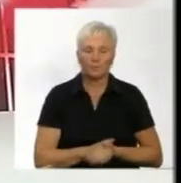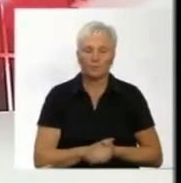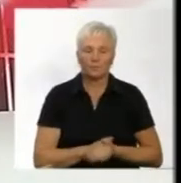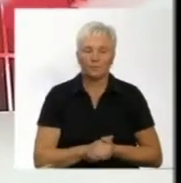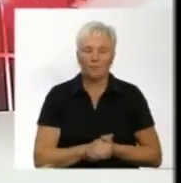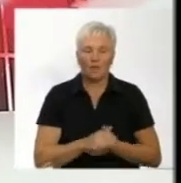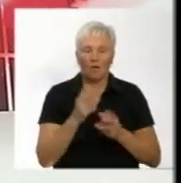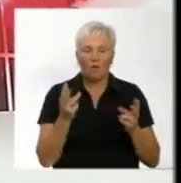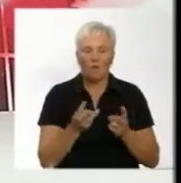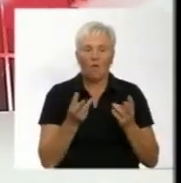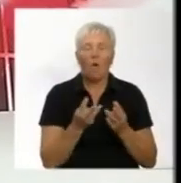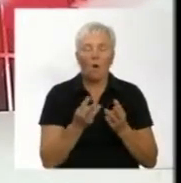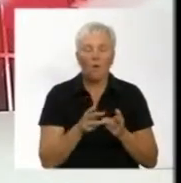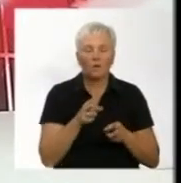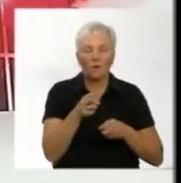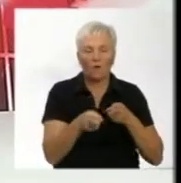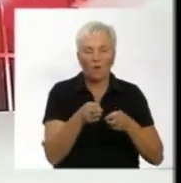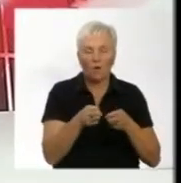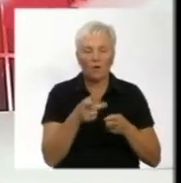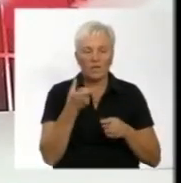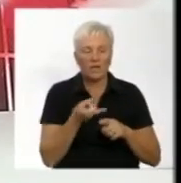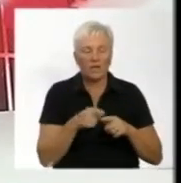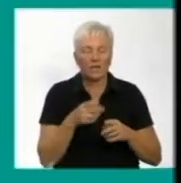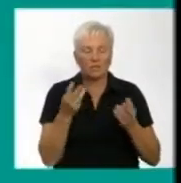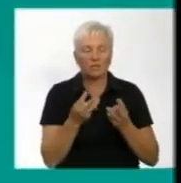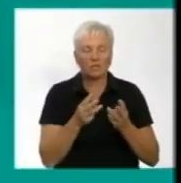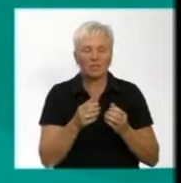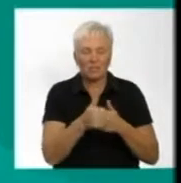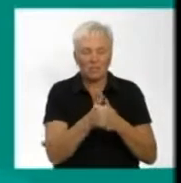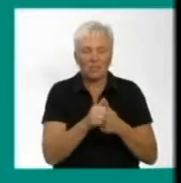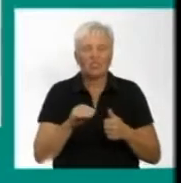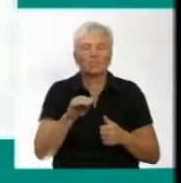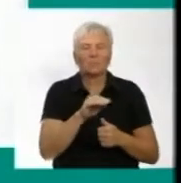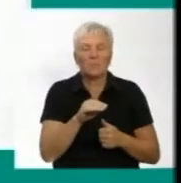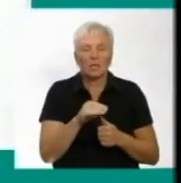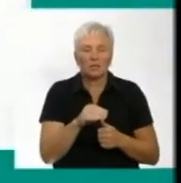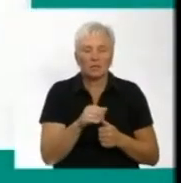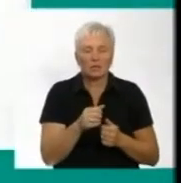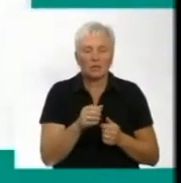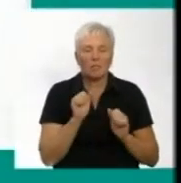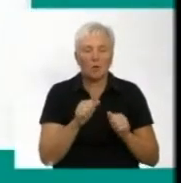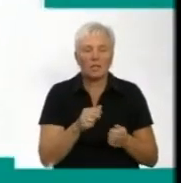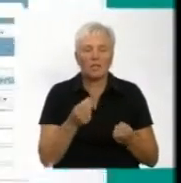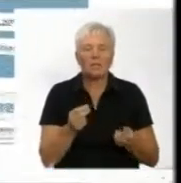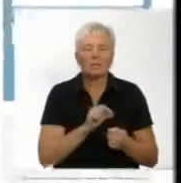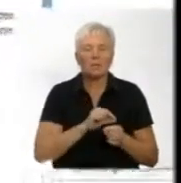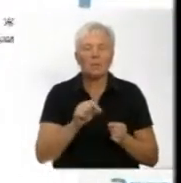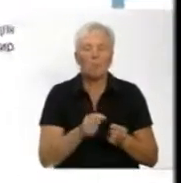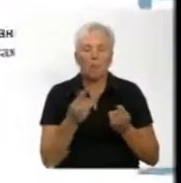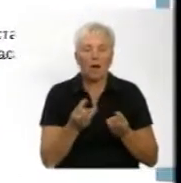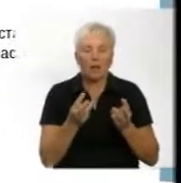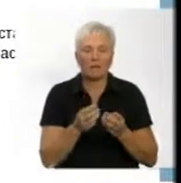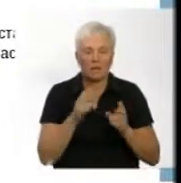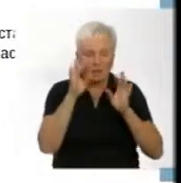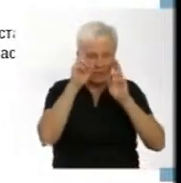Вогонь до вагона, який загорівся вчора вранці неподалік Жмеренки, могли занести невідомі. Такі висновки дала спеціальна